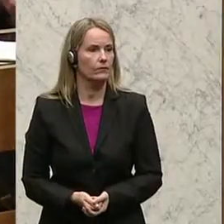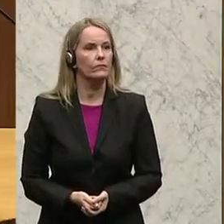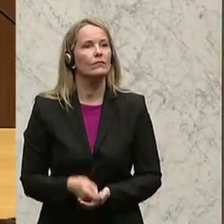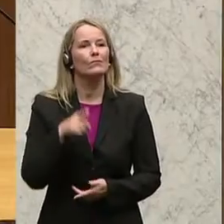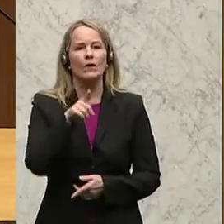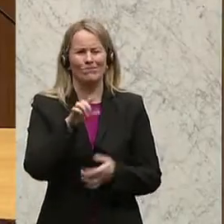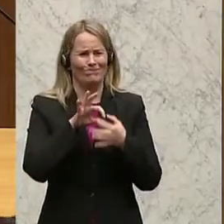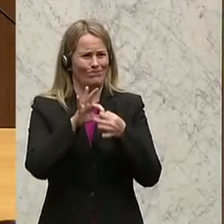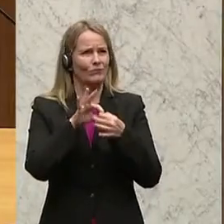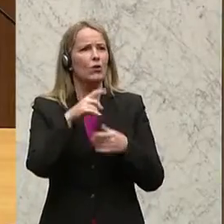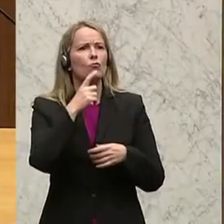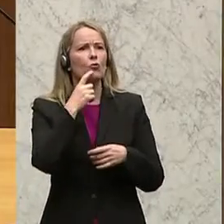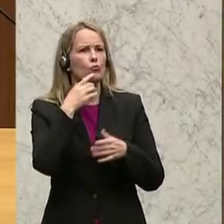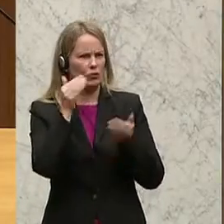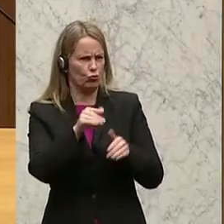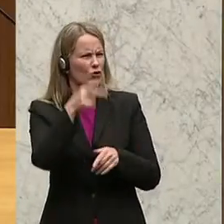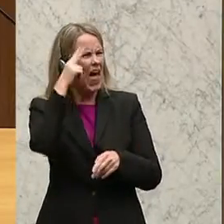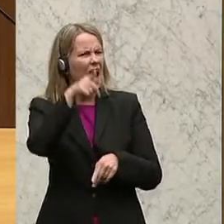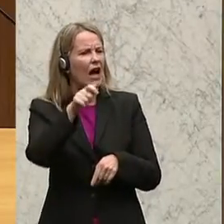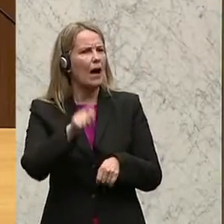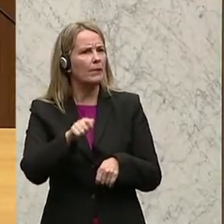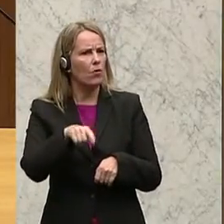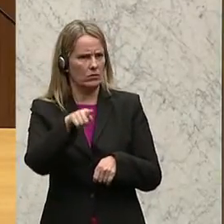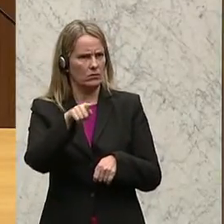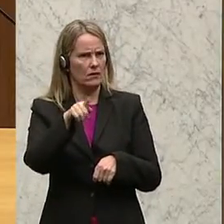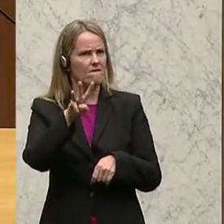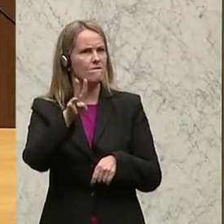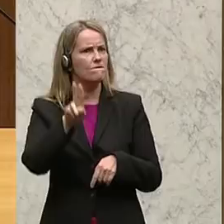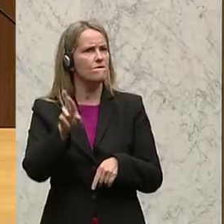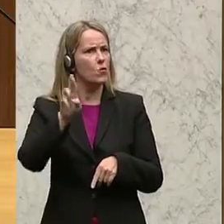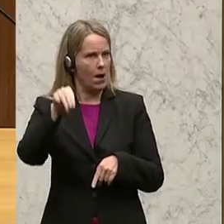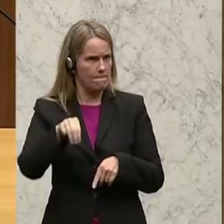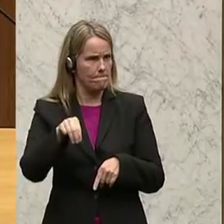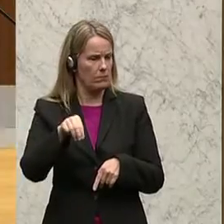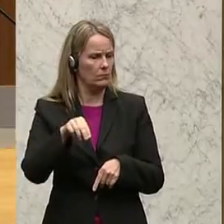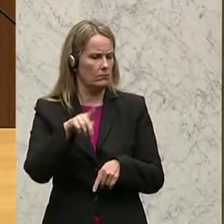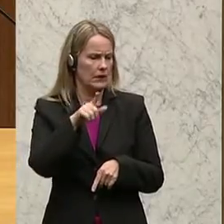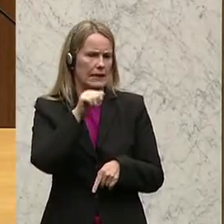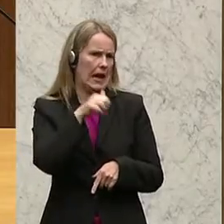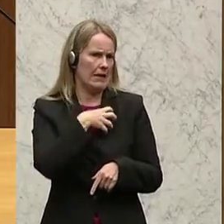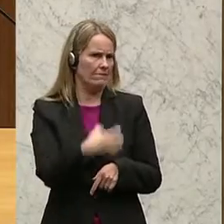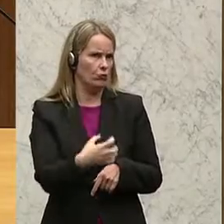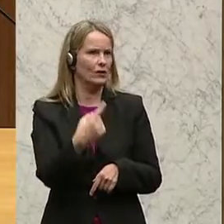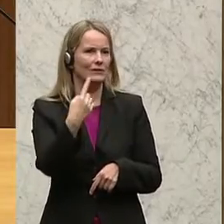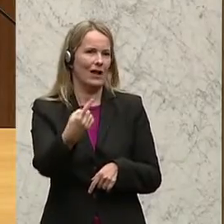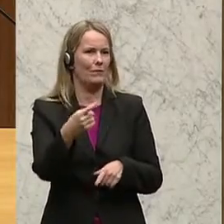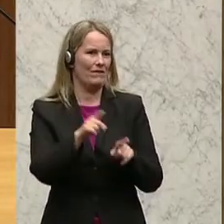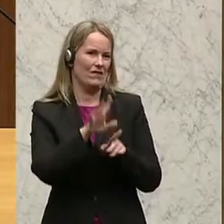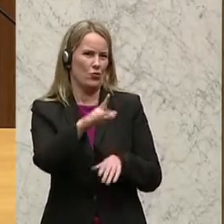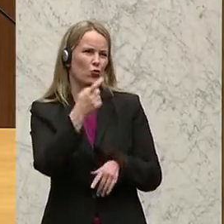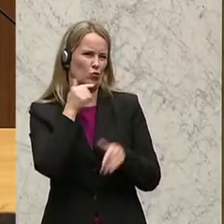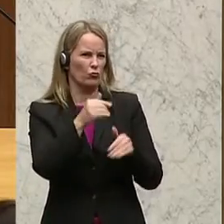Zu Konsumentenschutz, Herr Abgeordnete Wurm. Kein Wunder, dass Sie sich sozusagen als Outsider im